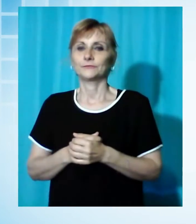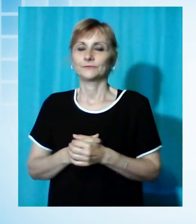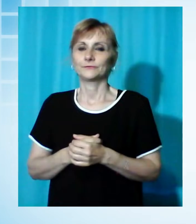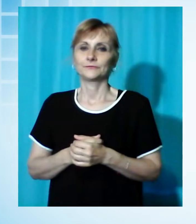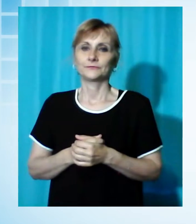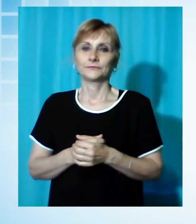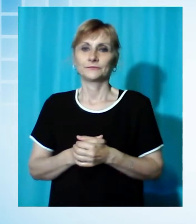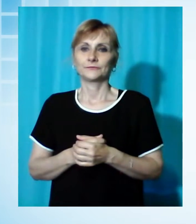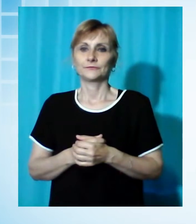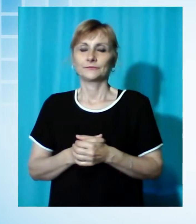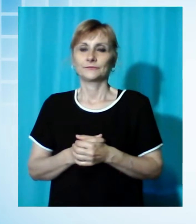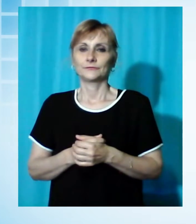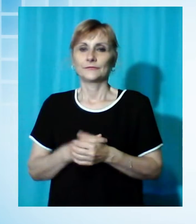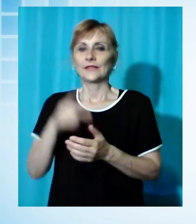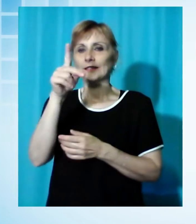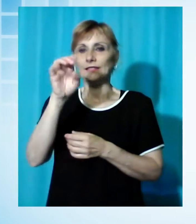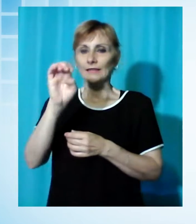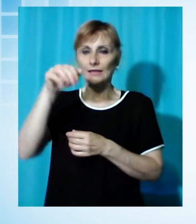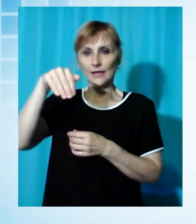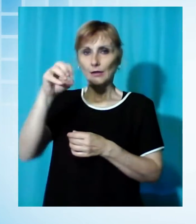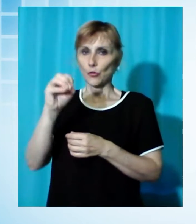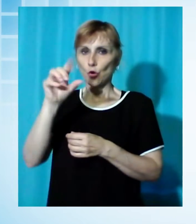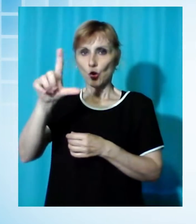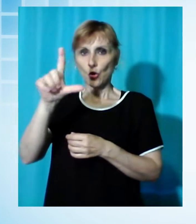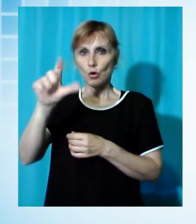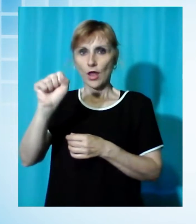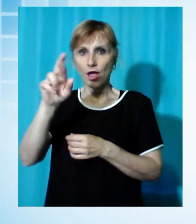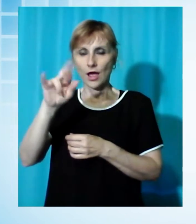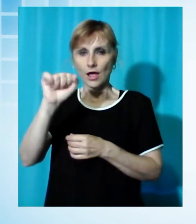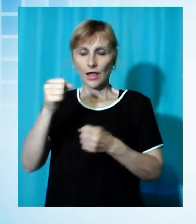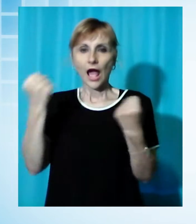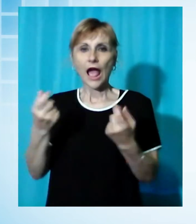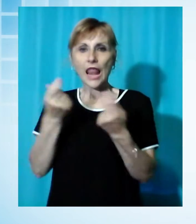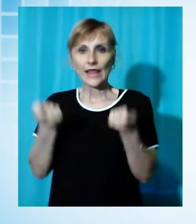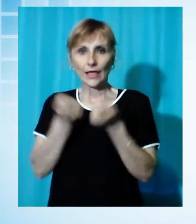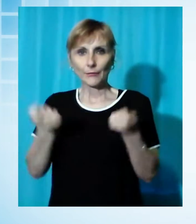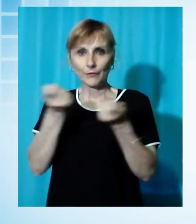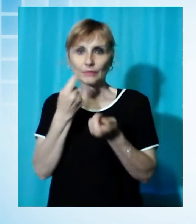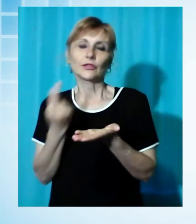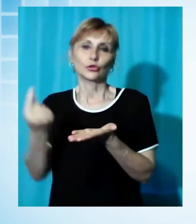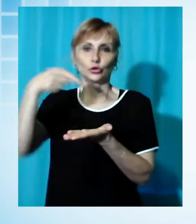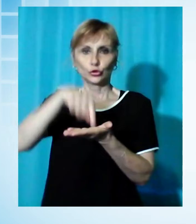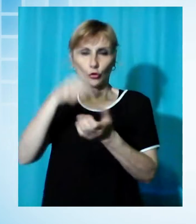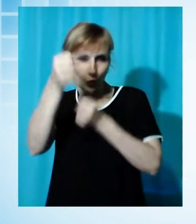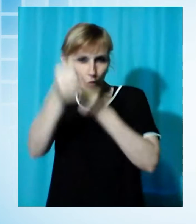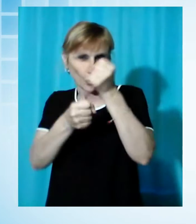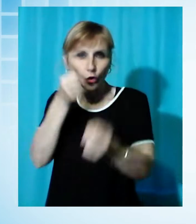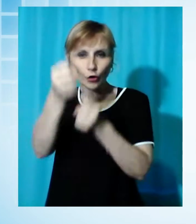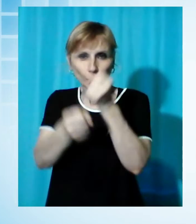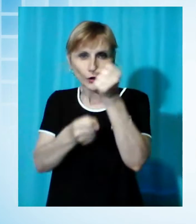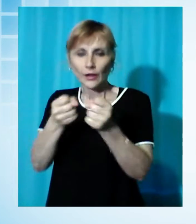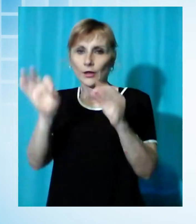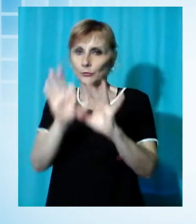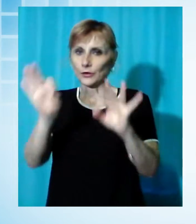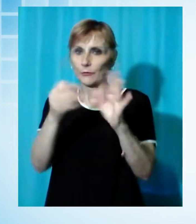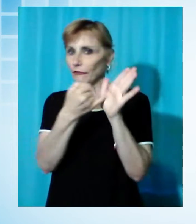De Mollari riprende gli allenamenti, l'alfiere della pugilisca lucchese è tornato ad indossare i guantoni per prepararsi alla finale